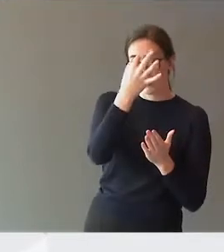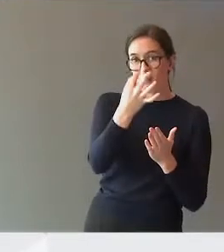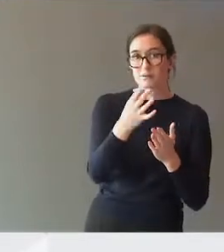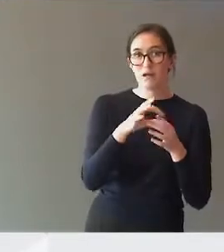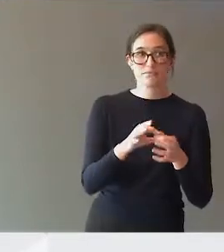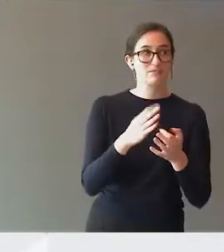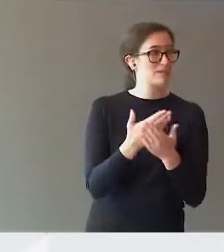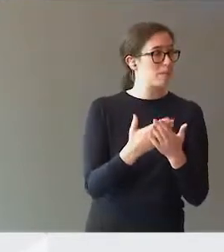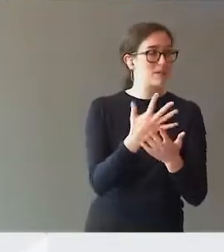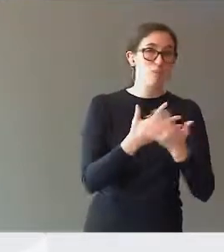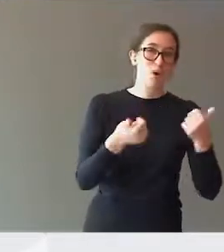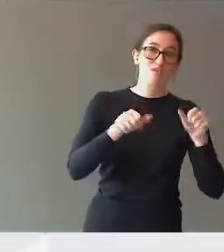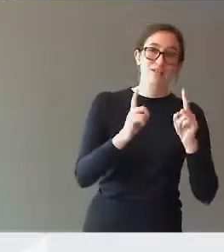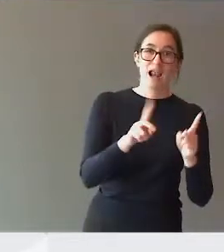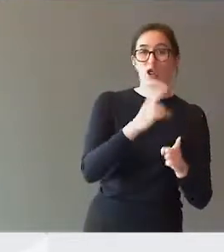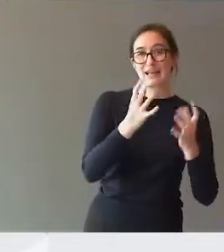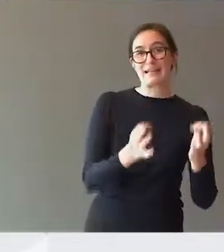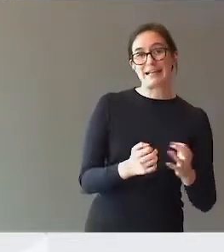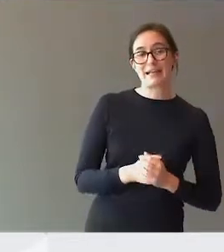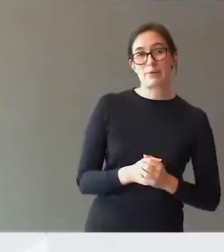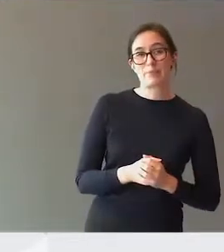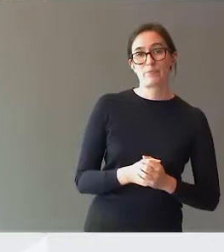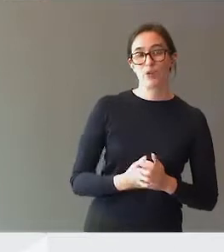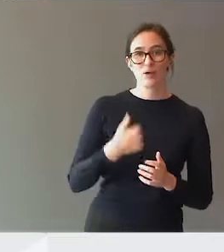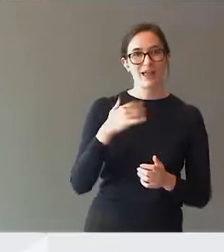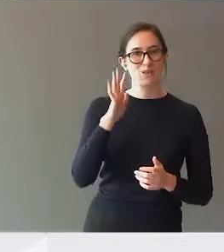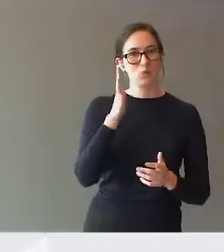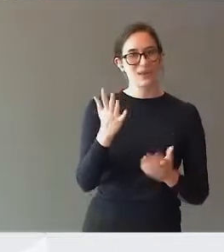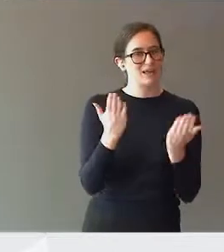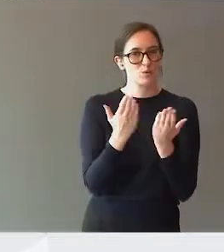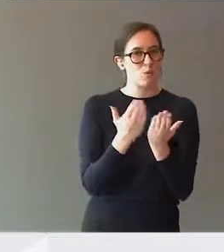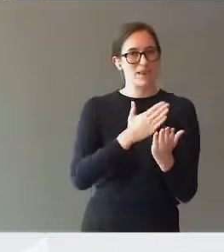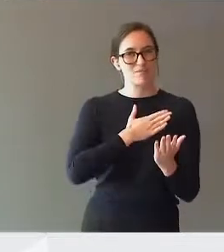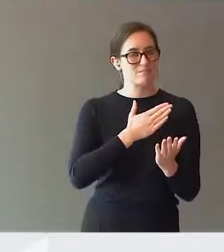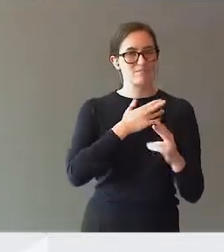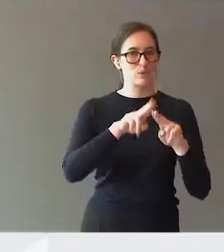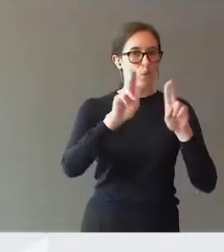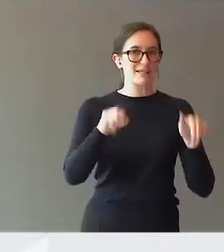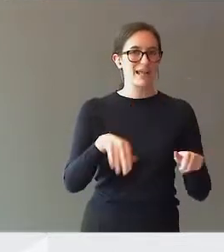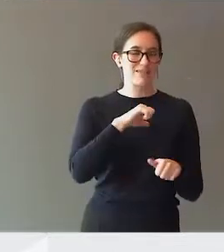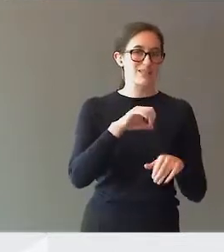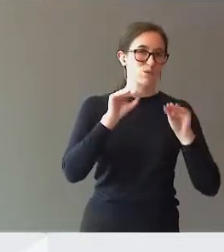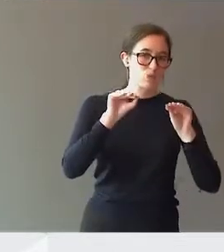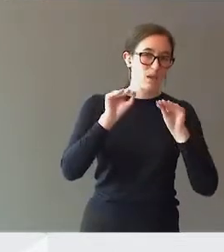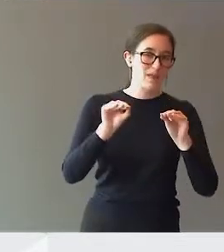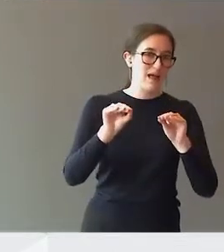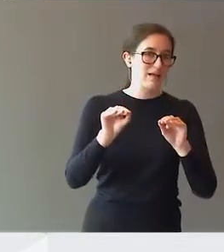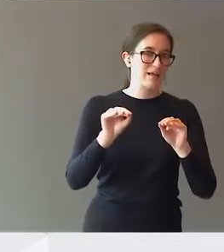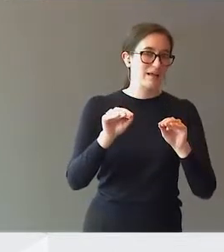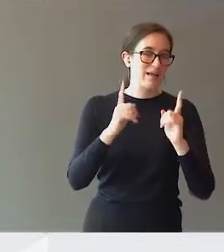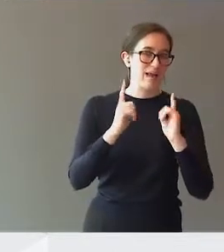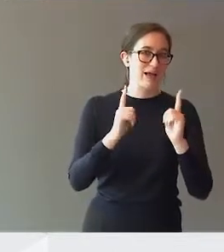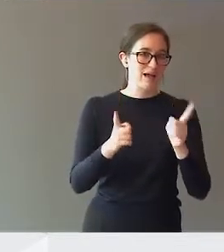språkvansker eller andre ting. Og det vil, tror jeg, ikke skolen vil, uansett om vi utdanner lærere, som har